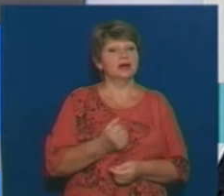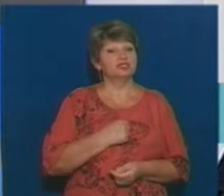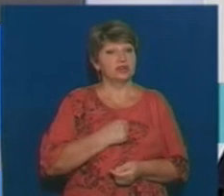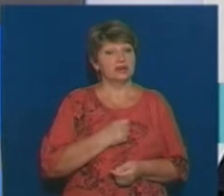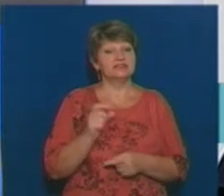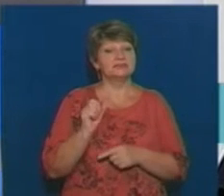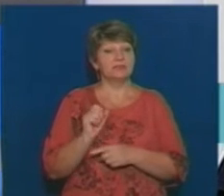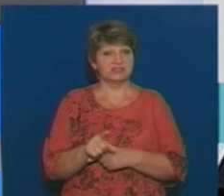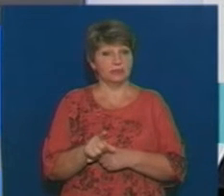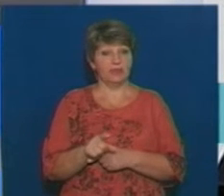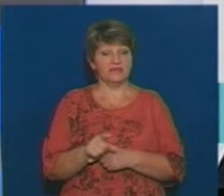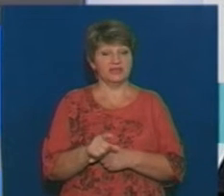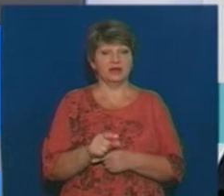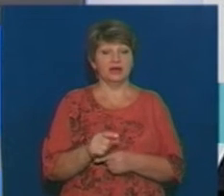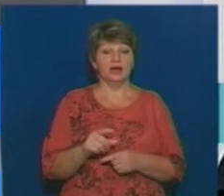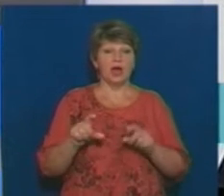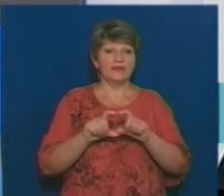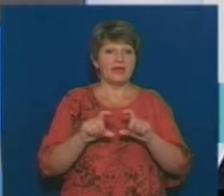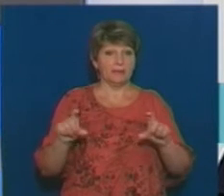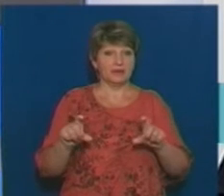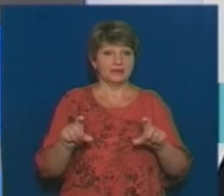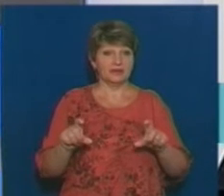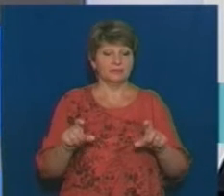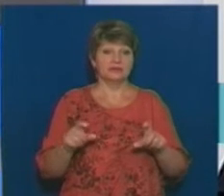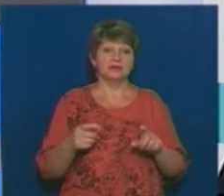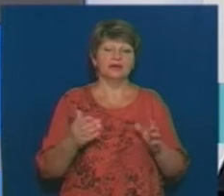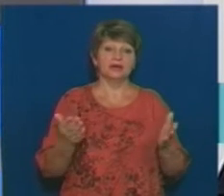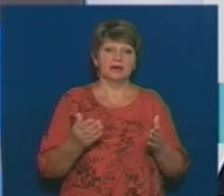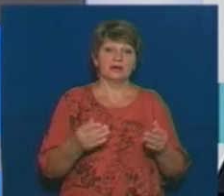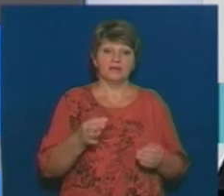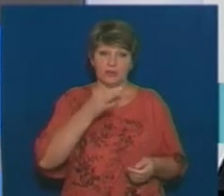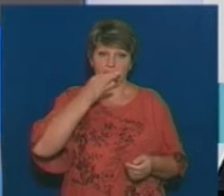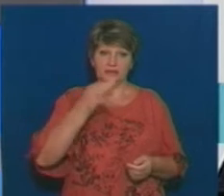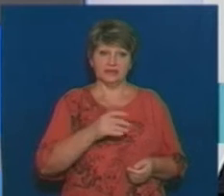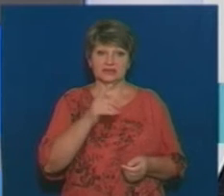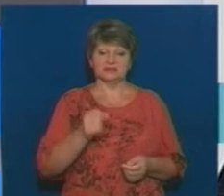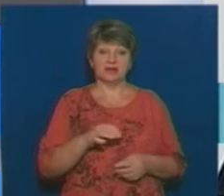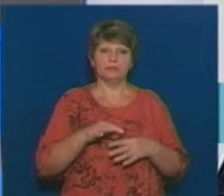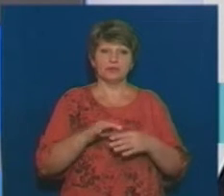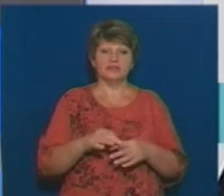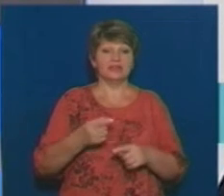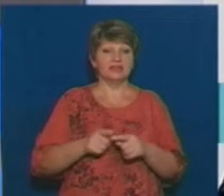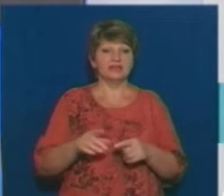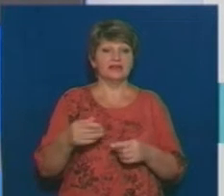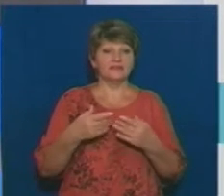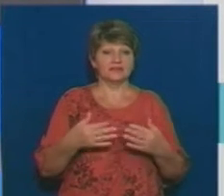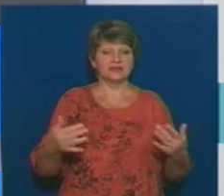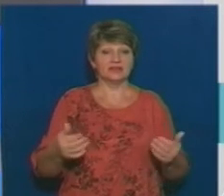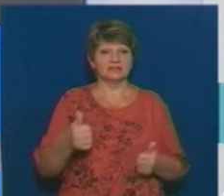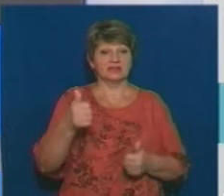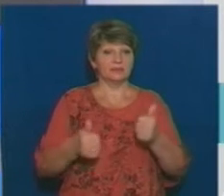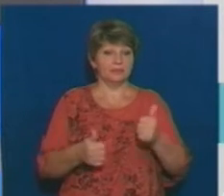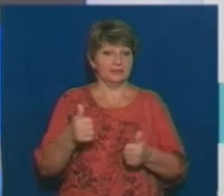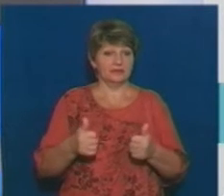замовник особі департаменту, його, так би мовити, посадово осіб, які відповідальні саме за проведення цих тендерних процедур, голови тендерного